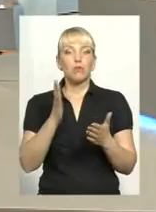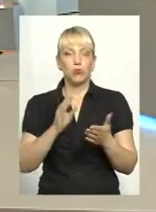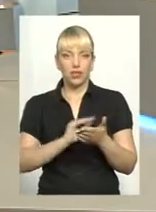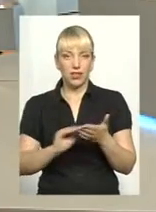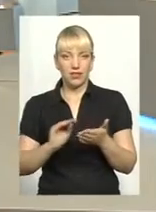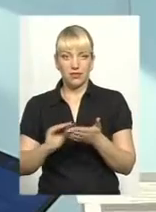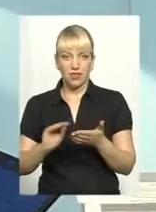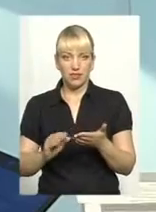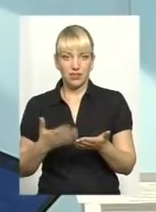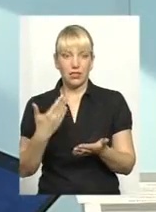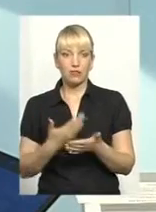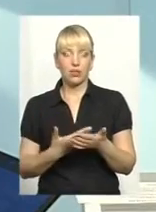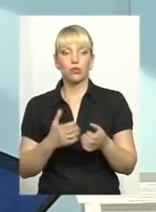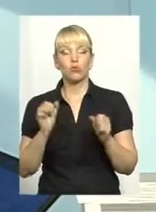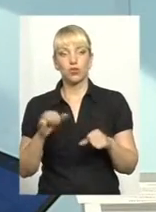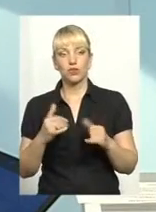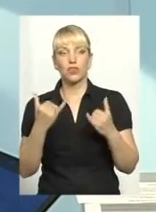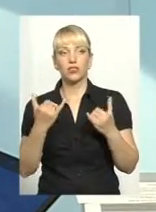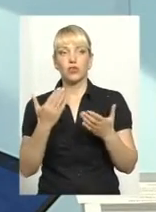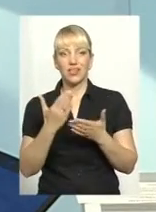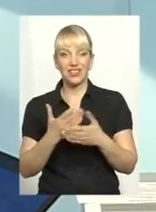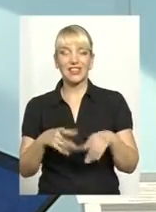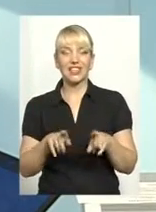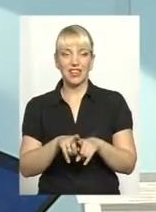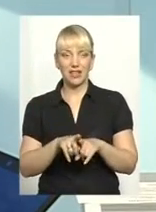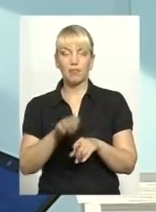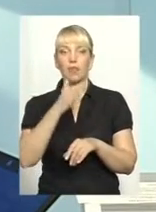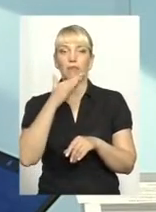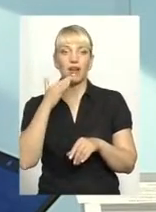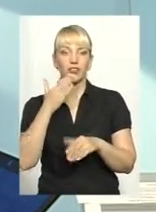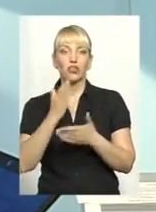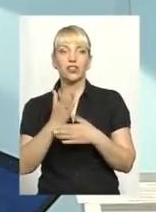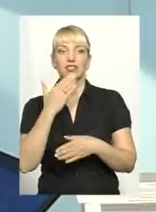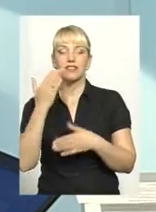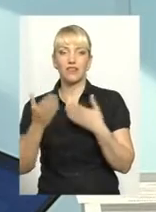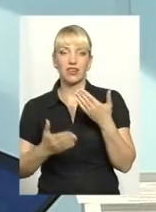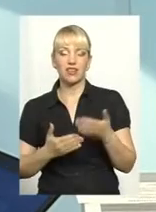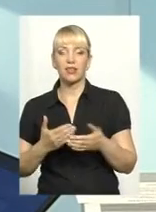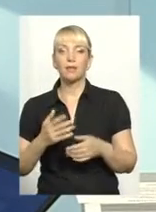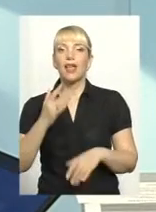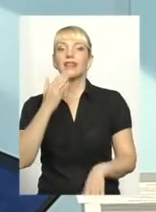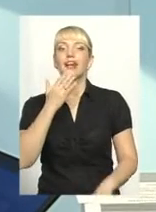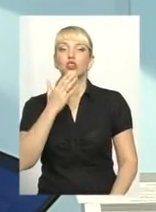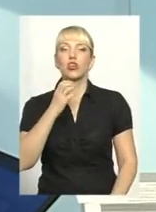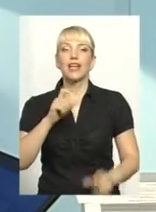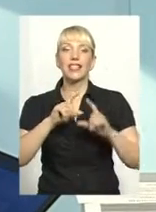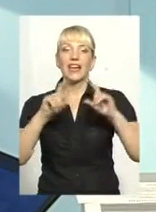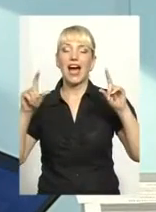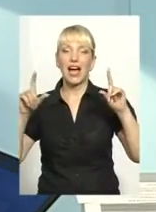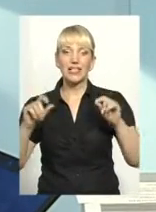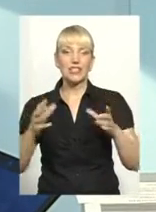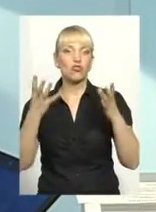Тобто, можливо, і справді на сьогодні вже є таке. Дуже багато звернень, хоча Національне агентство ще